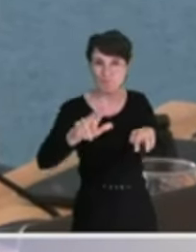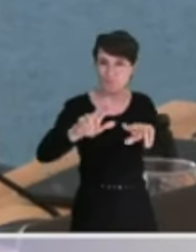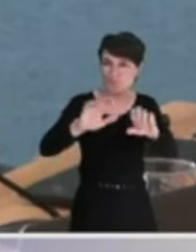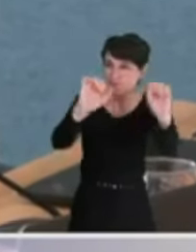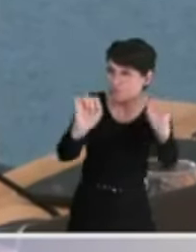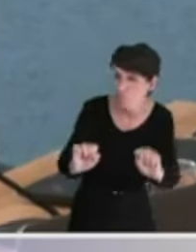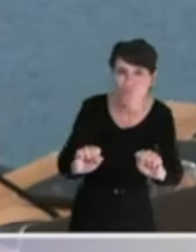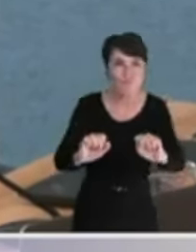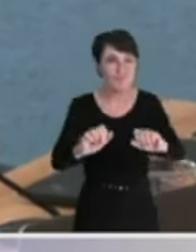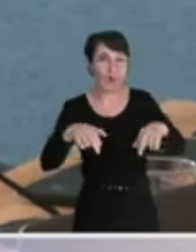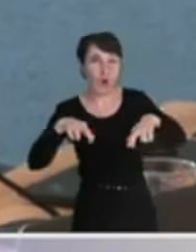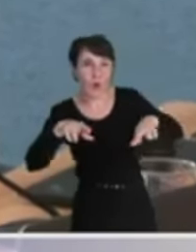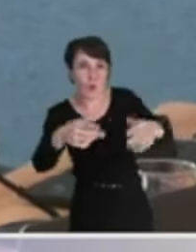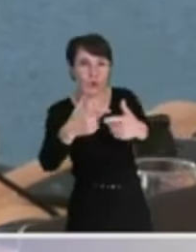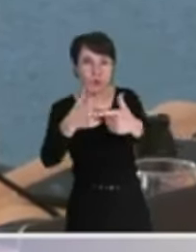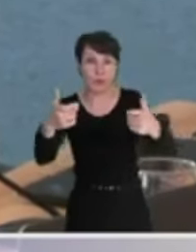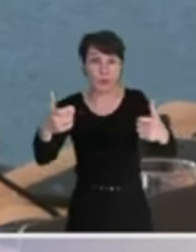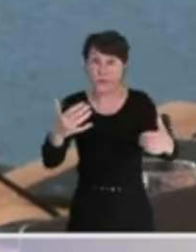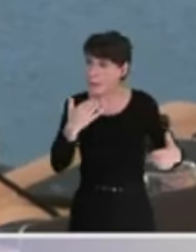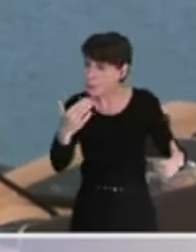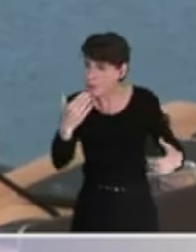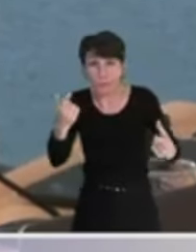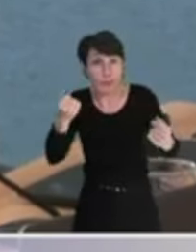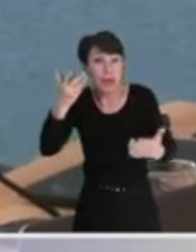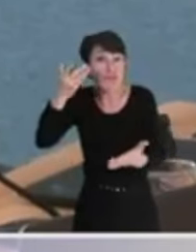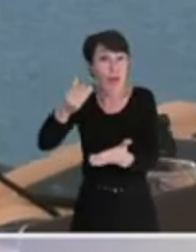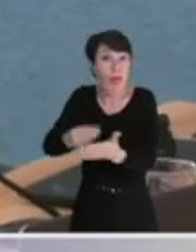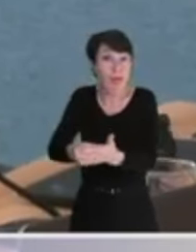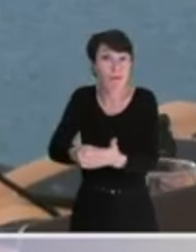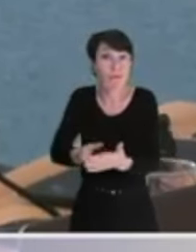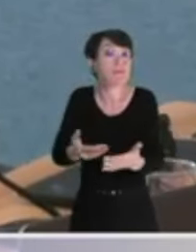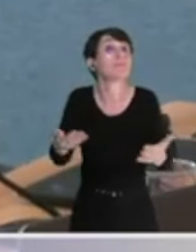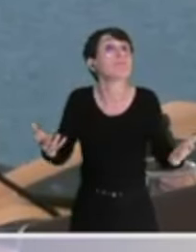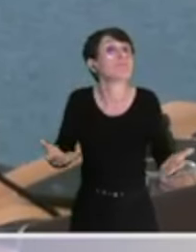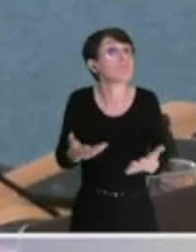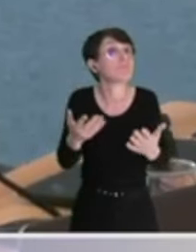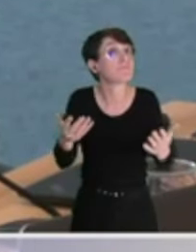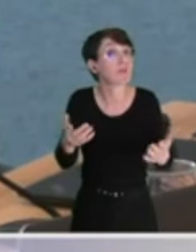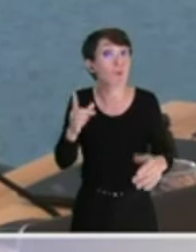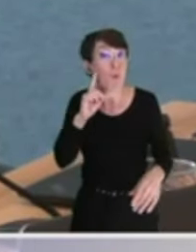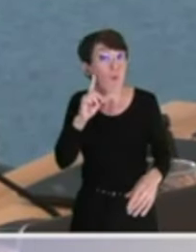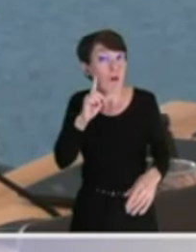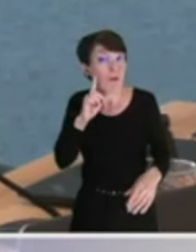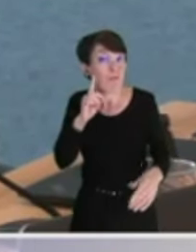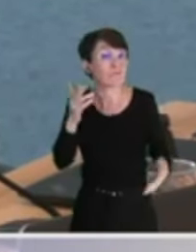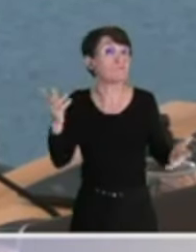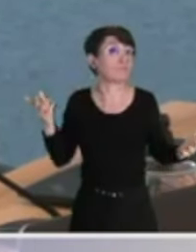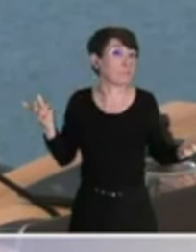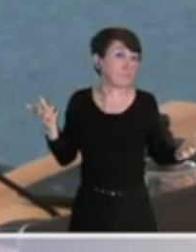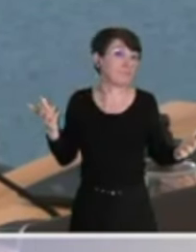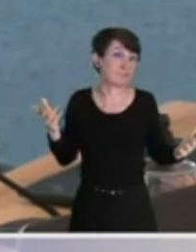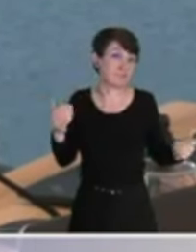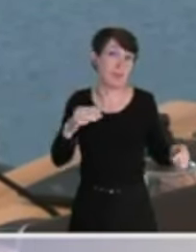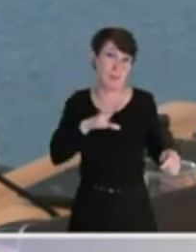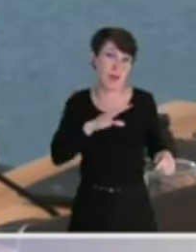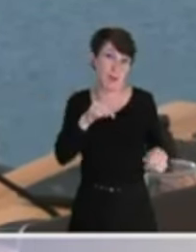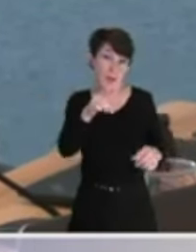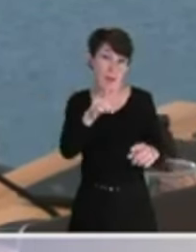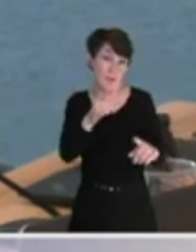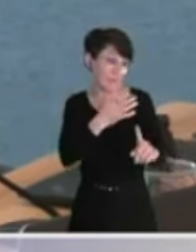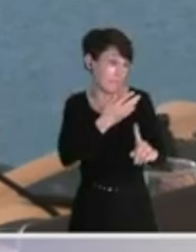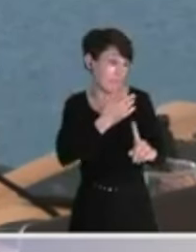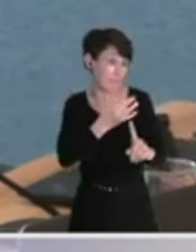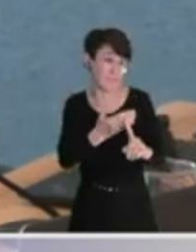quotidienne des grenoblois et des métropolitains. Pourquoi ? Parce qu'évidemment, cette gestion est